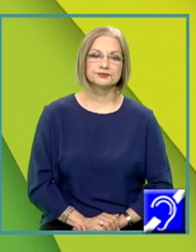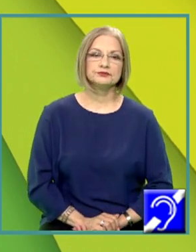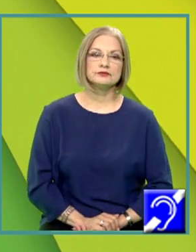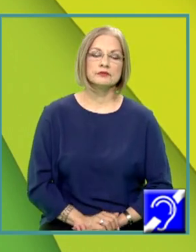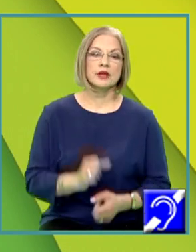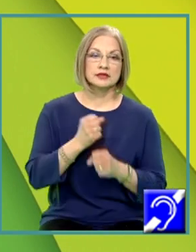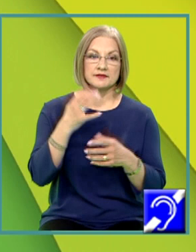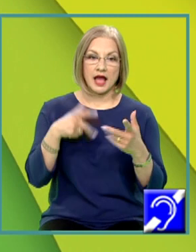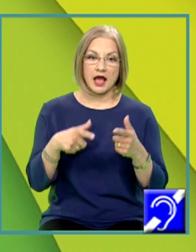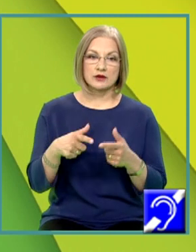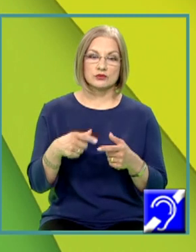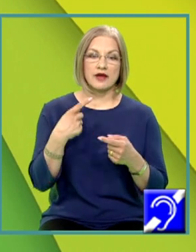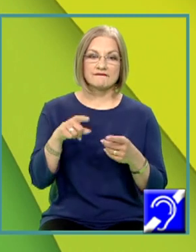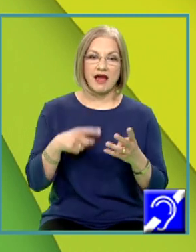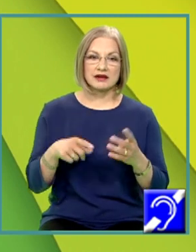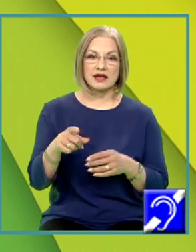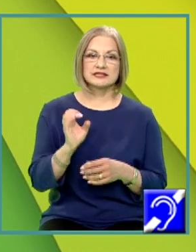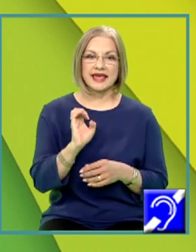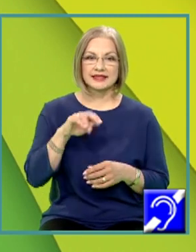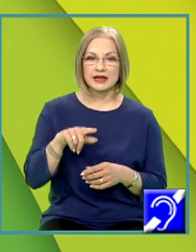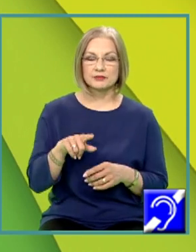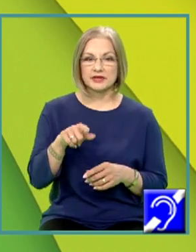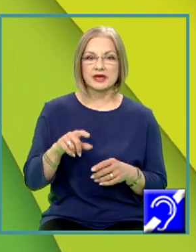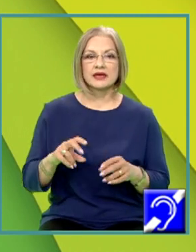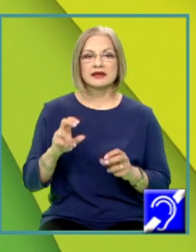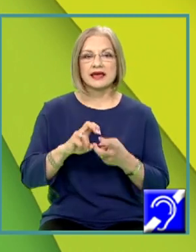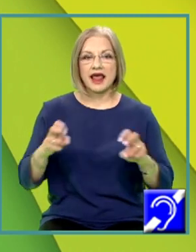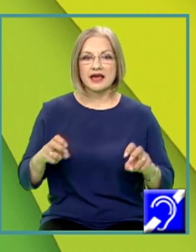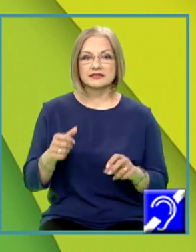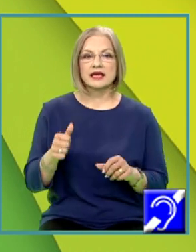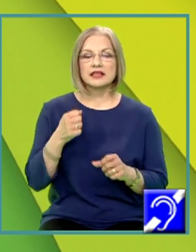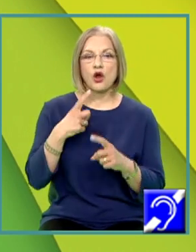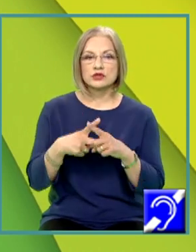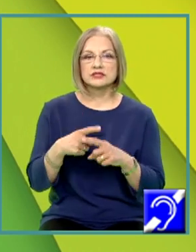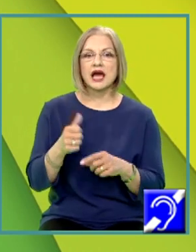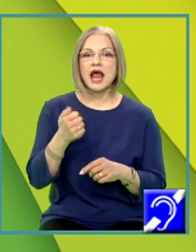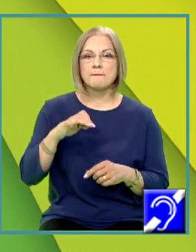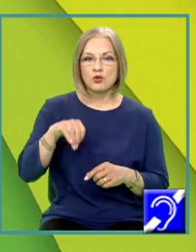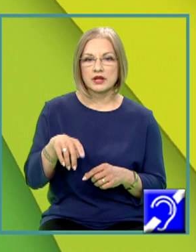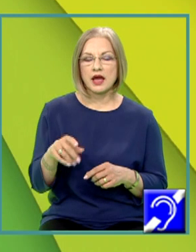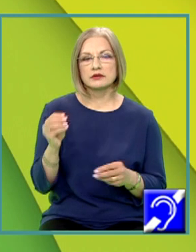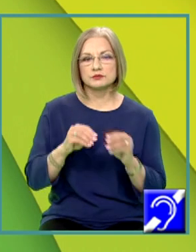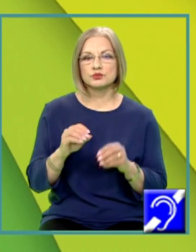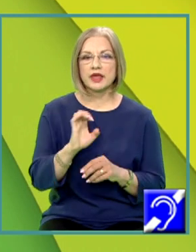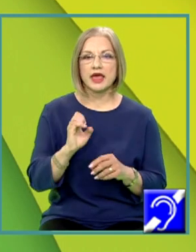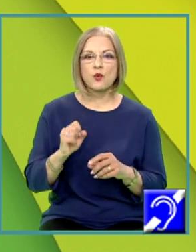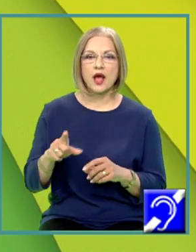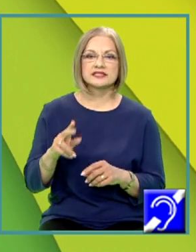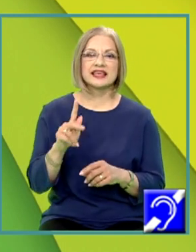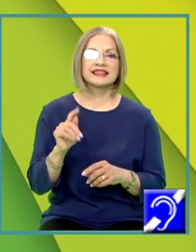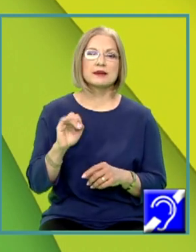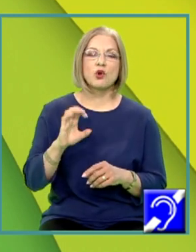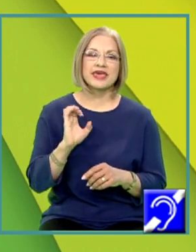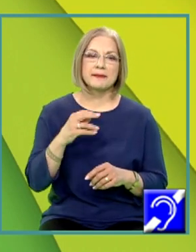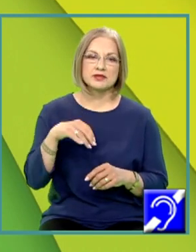Calculați variația de entalpie în reacția de oxidare a amoniacului utilizând ecuațiile termochimice. Și